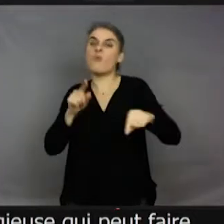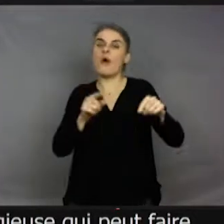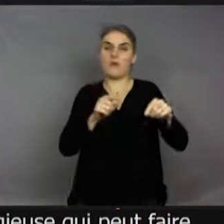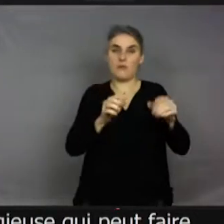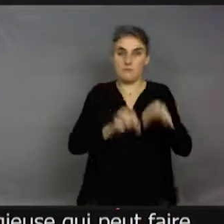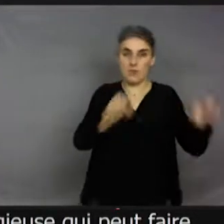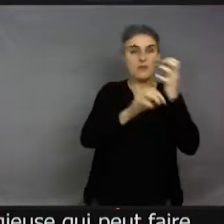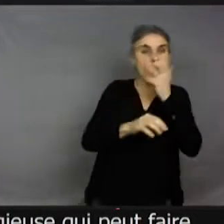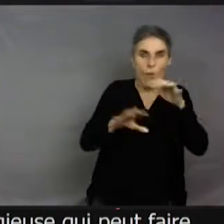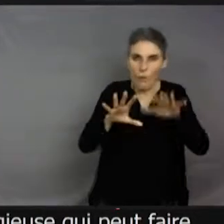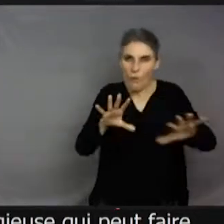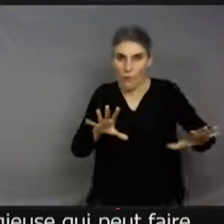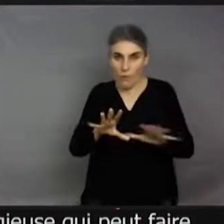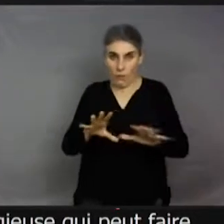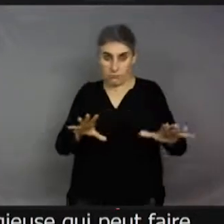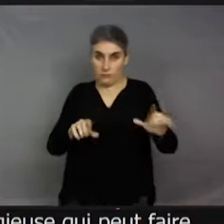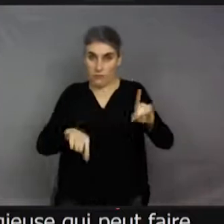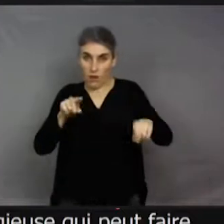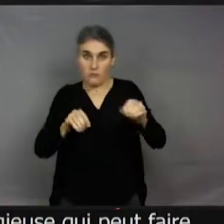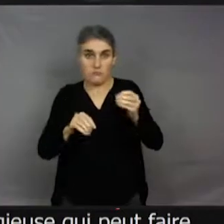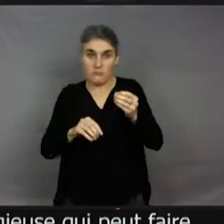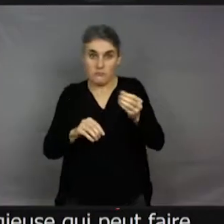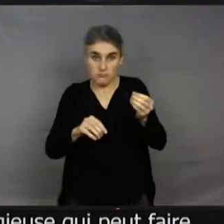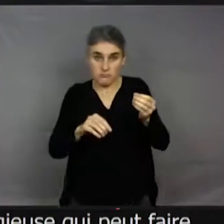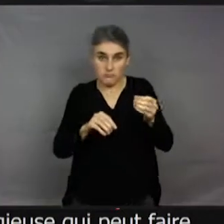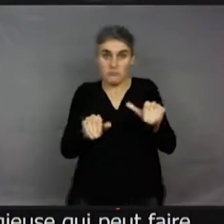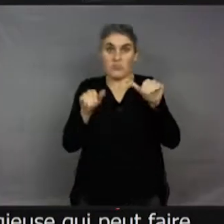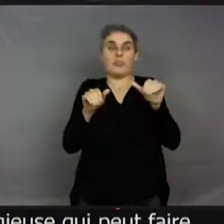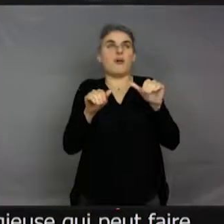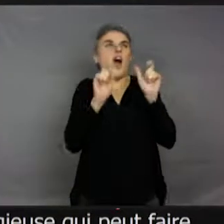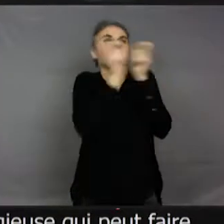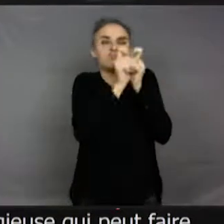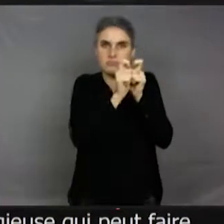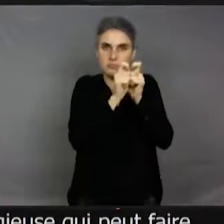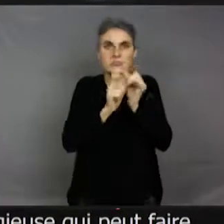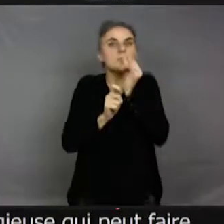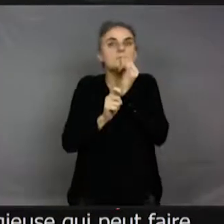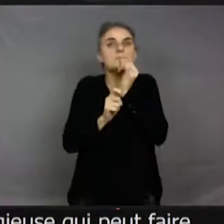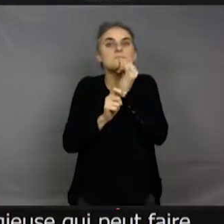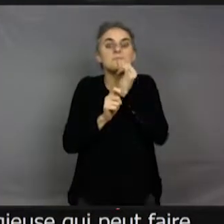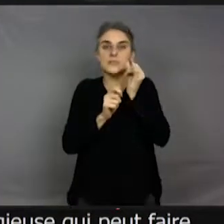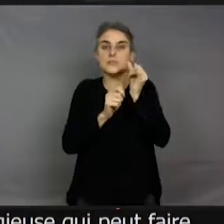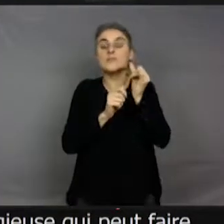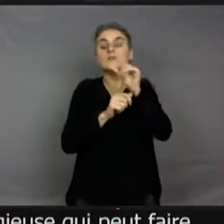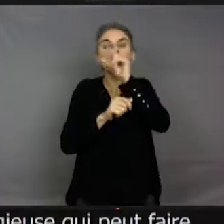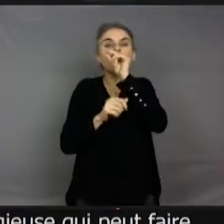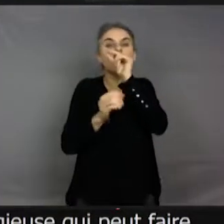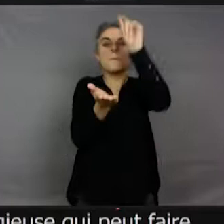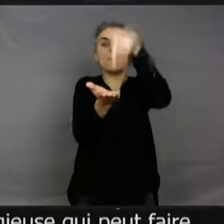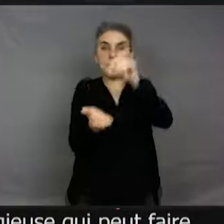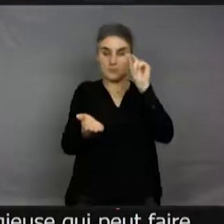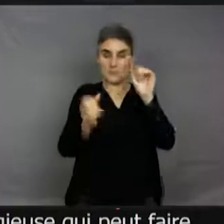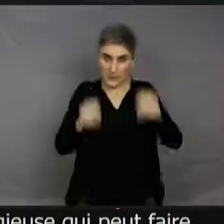-mouches et qui mangent des oiseaux-mouches. Ah oui, carrément. De la même façon qu'elles chopperaient une guêpe ou un frelon. Elles arrivent à attraper les oiseaux-mouches. Donc, il y des insectes qui mangent des oiseaux.